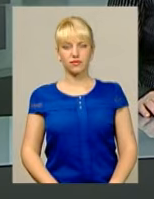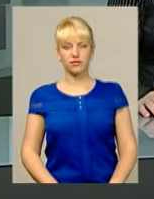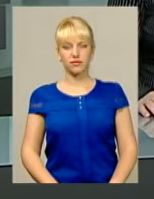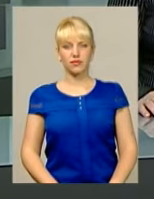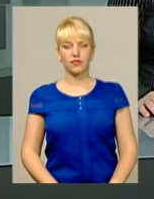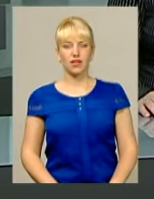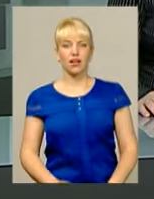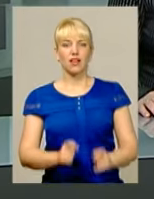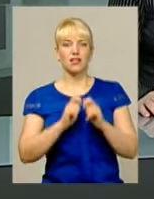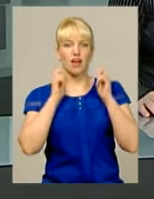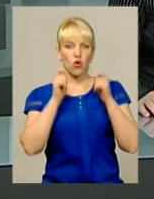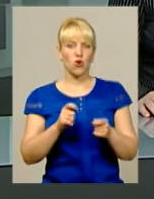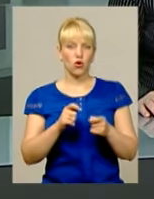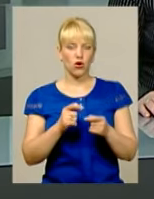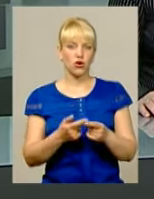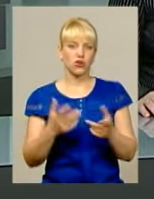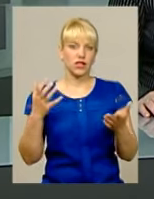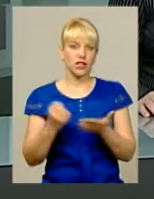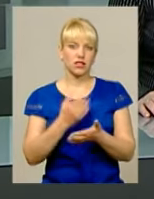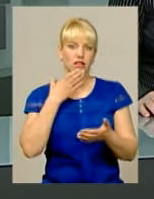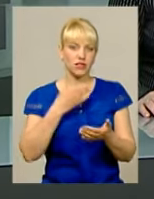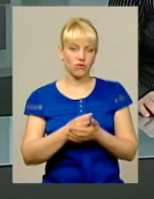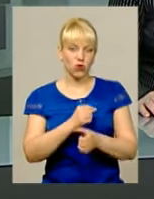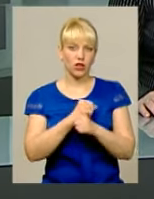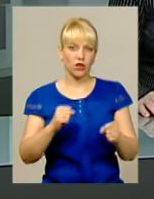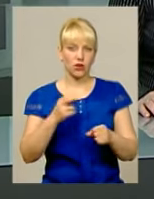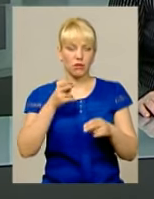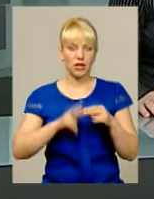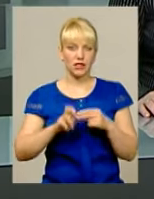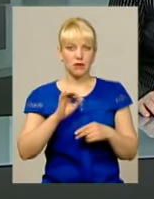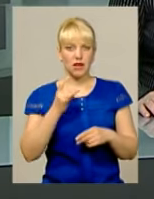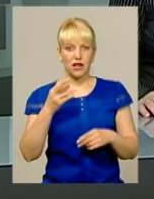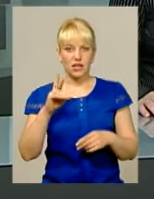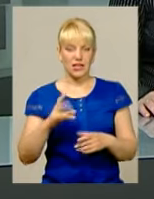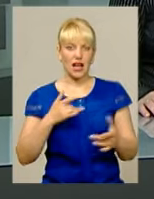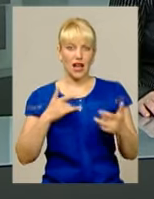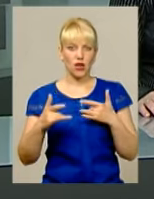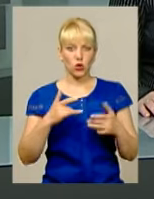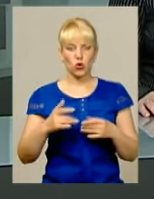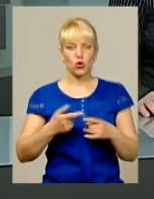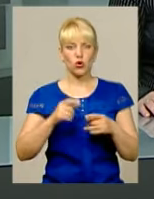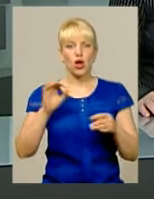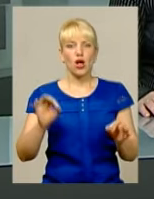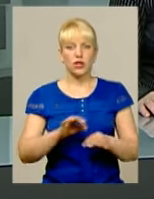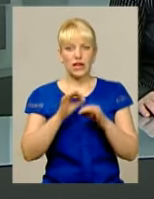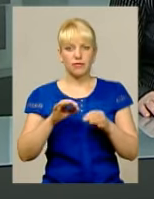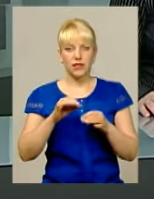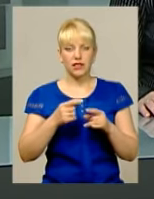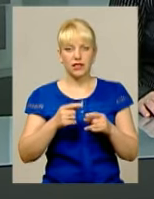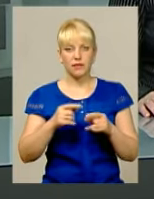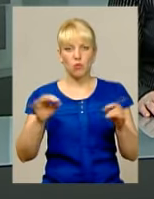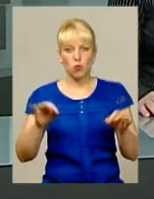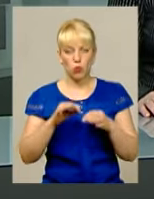Нагорода нарешті знайшла свого героя Ще наприкінці березня актору обласного академічного муздрамтеатру імені